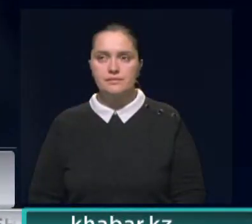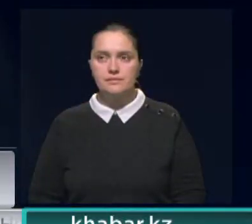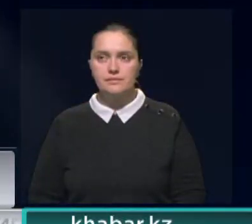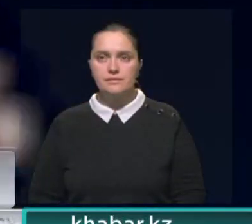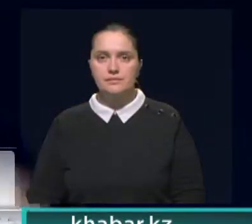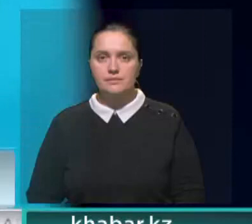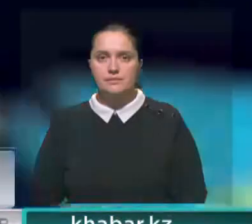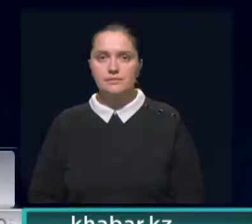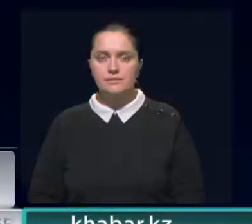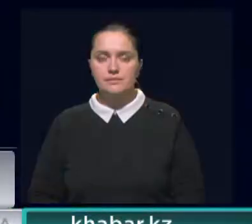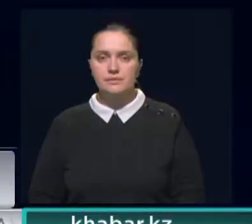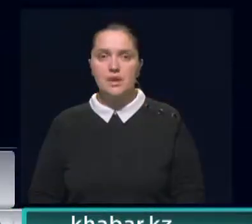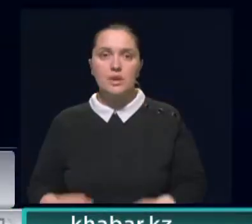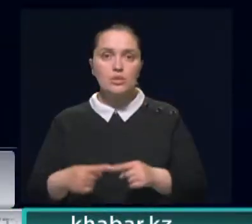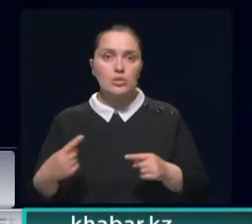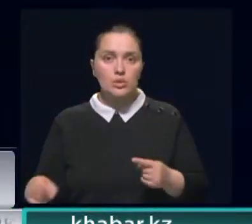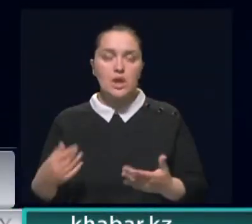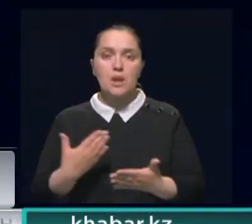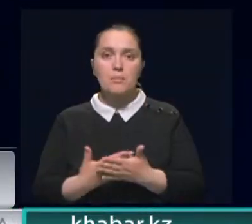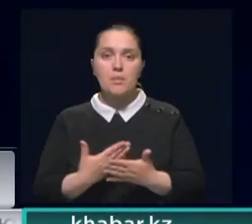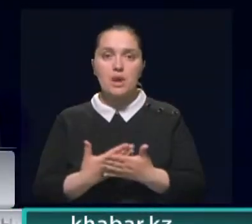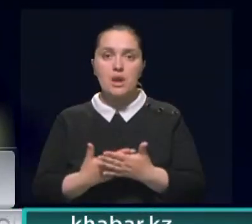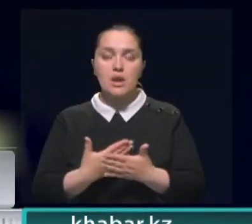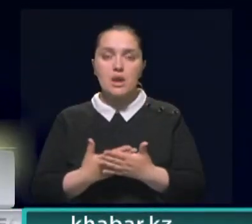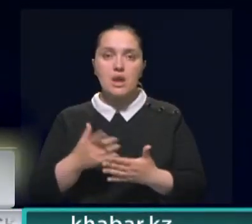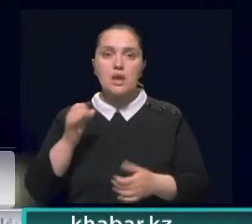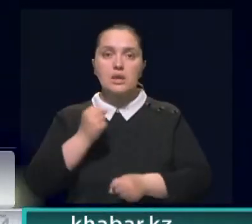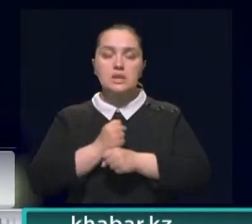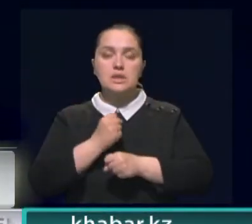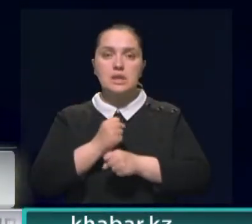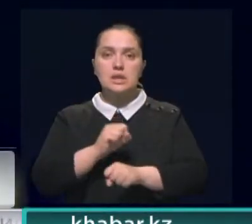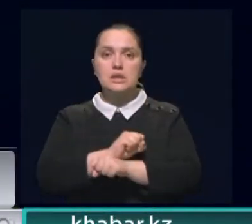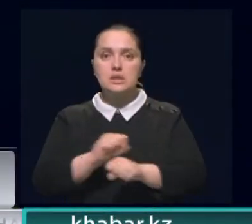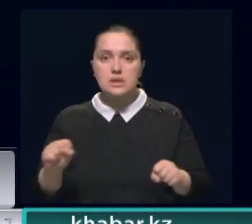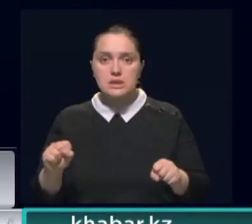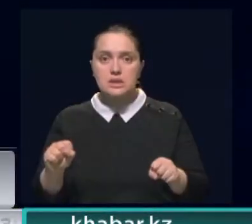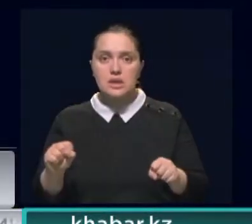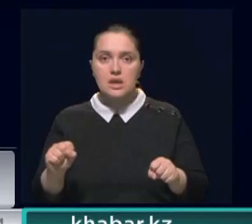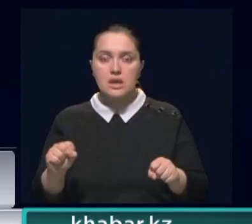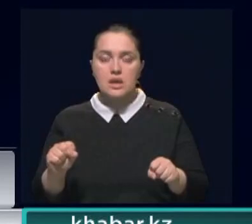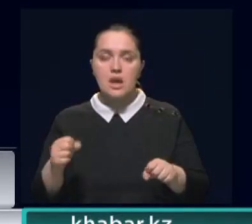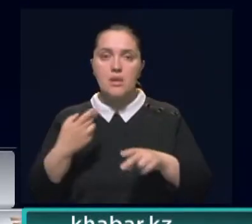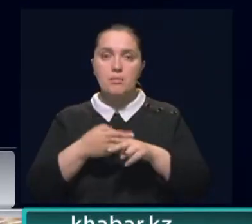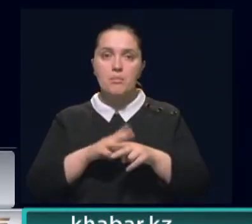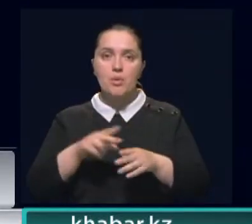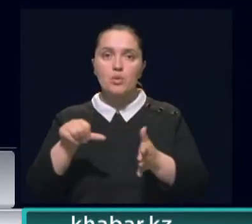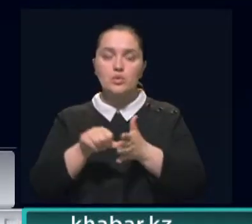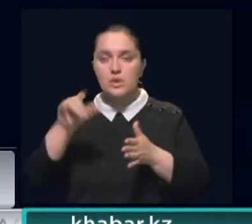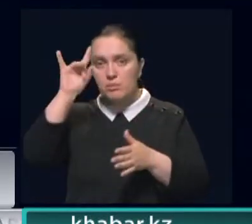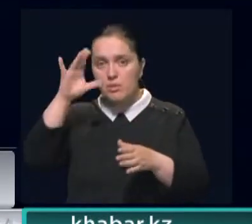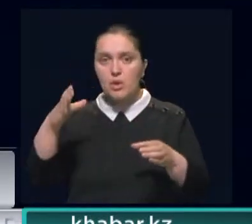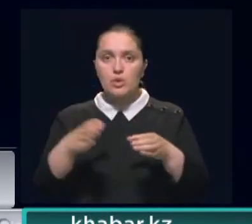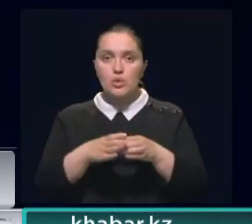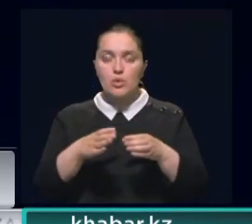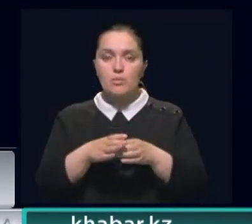А это другой пример. Точнее, пример того, как делать нельзя. На одном из концертов с участием популярной группы